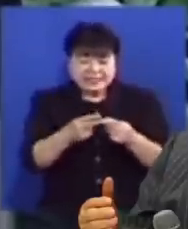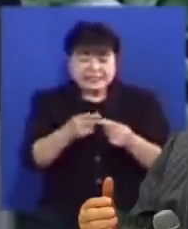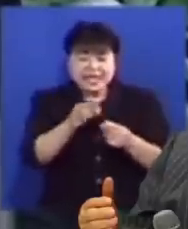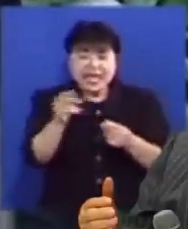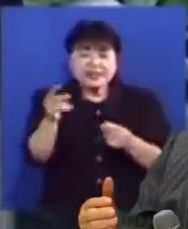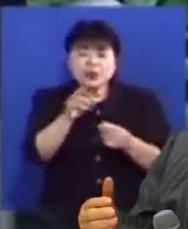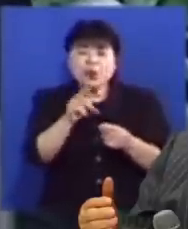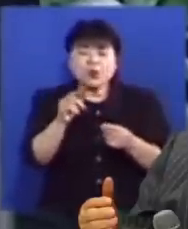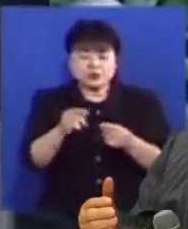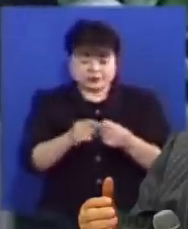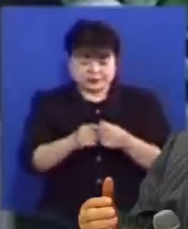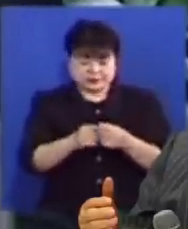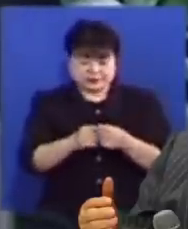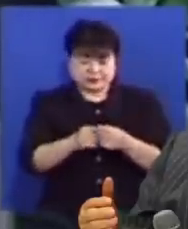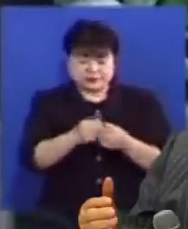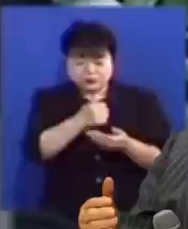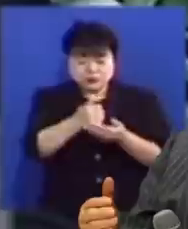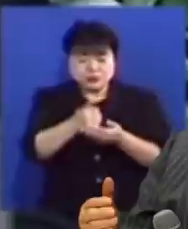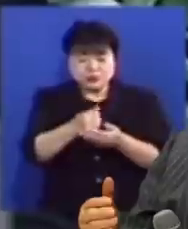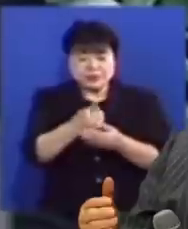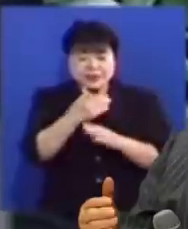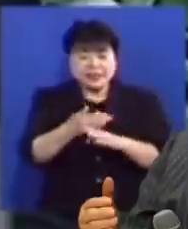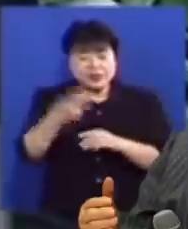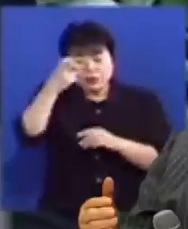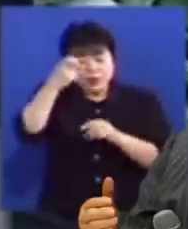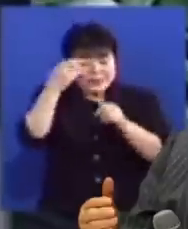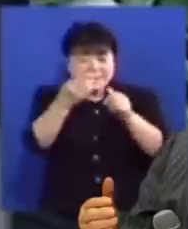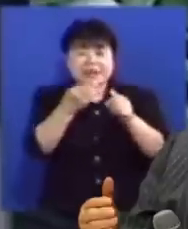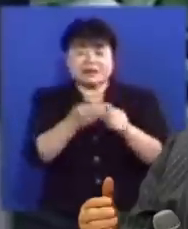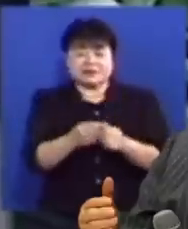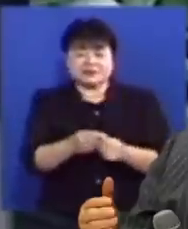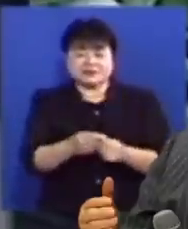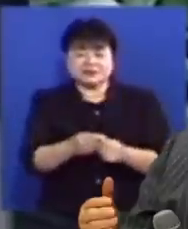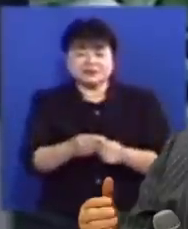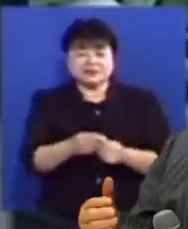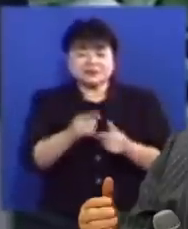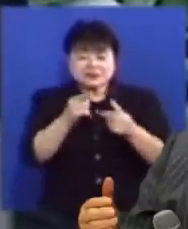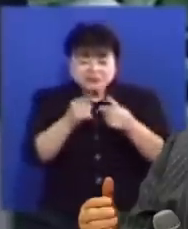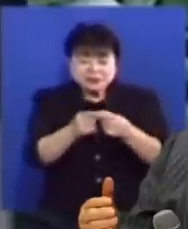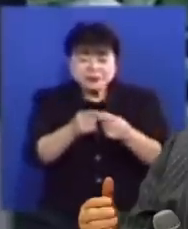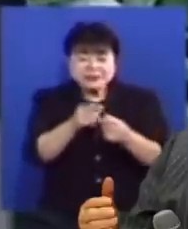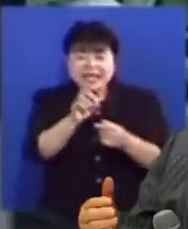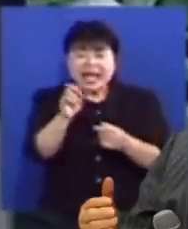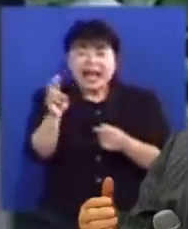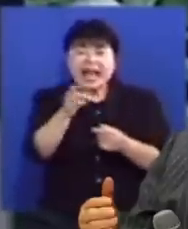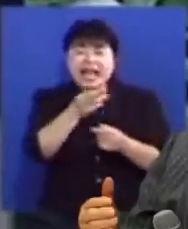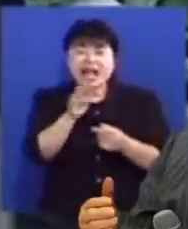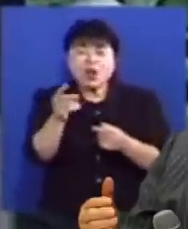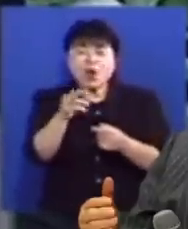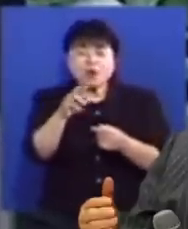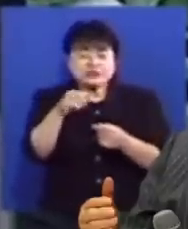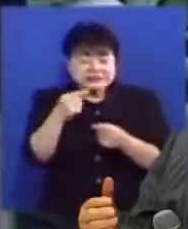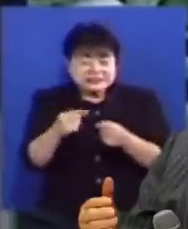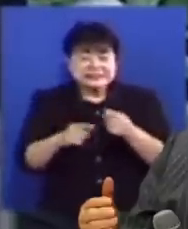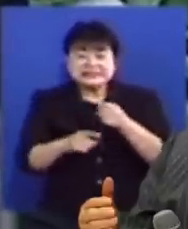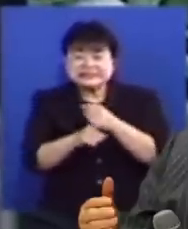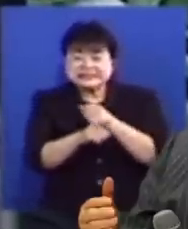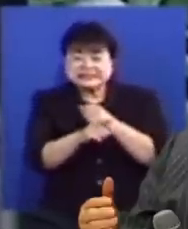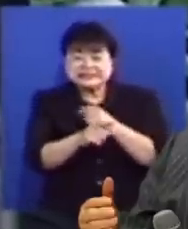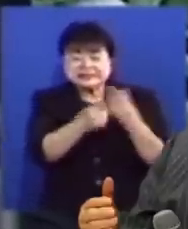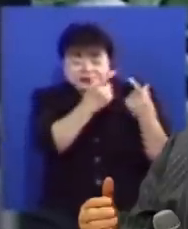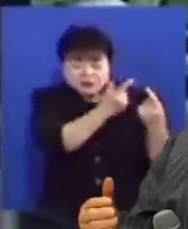주님께서 다른 보혜사라고 말씀하실 때 알로스파라클레토스라고 하셨습니다 알로스란 뭐냐?